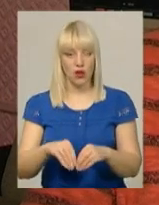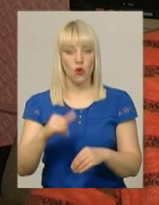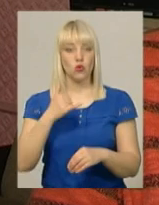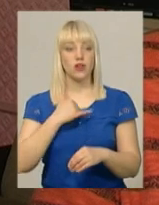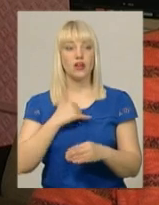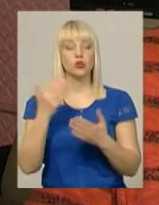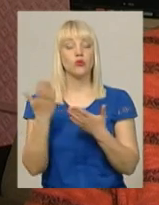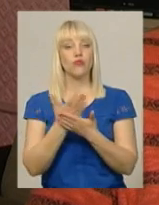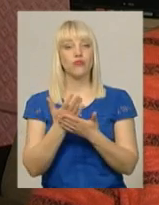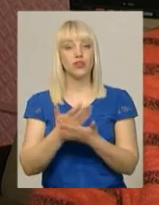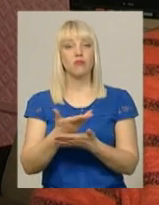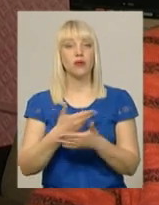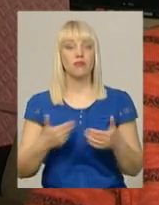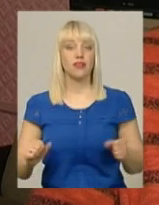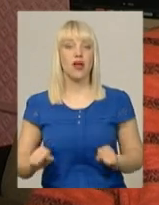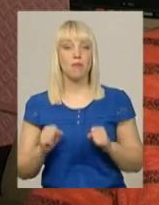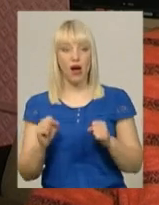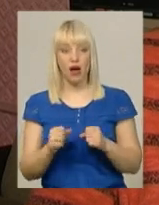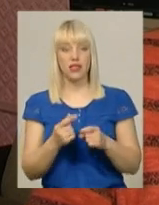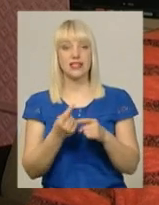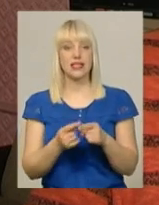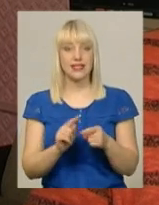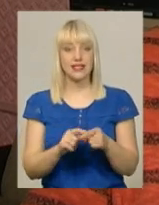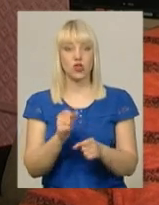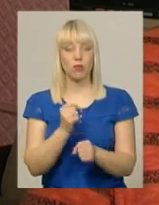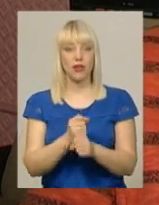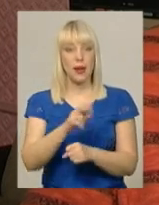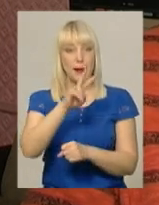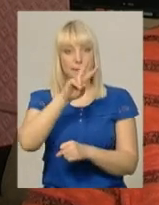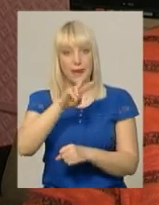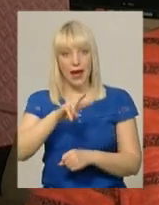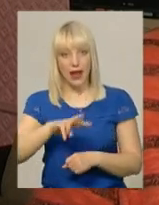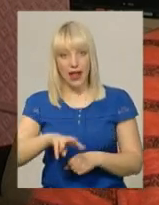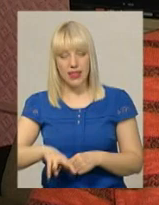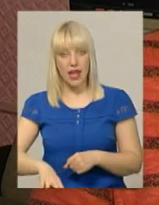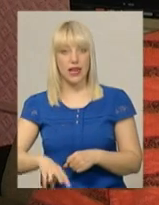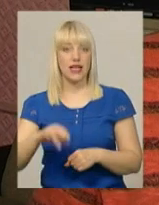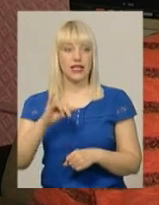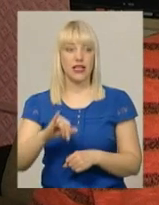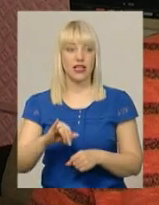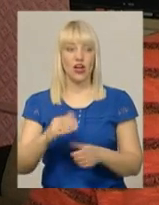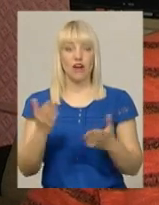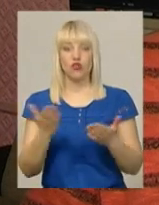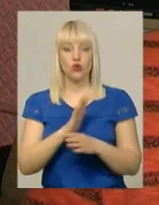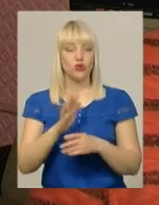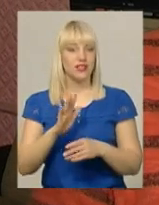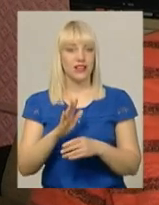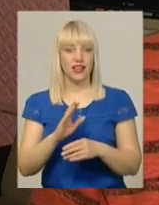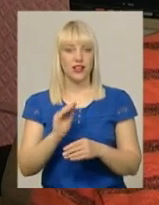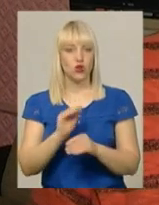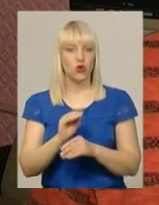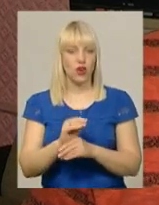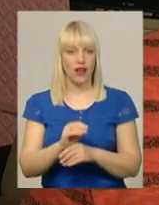намагалися це зробити, ці паралелі, і в чомусь недорікаючи, але